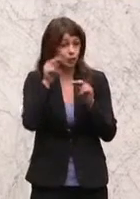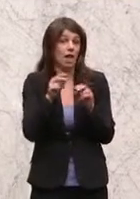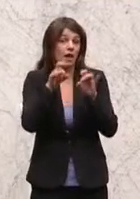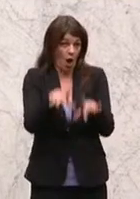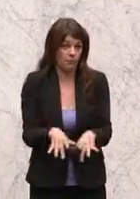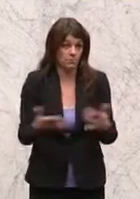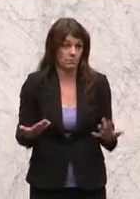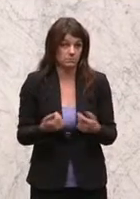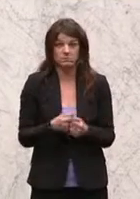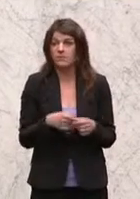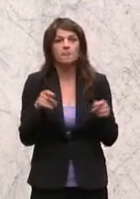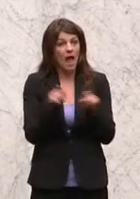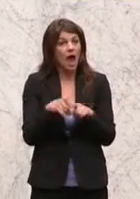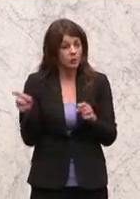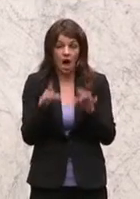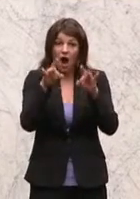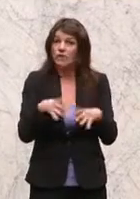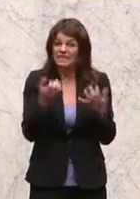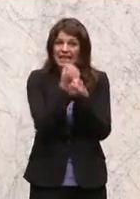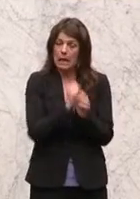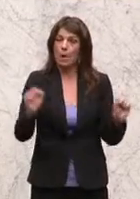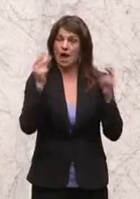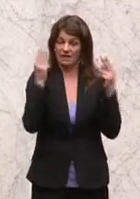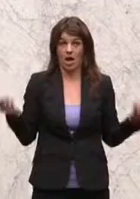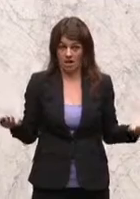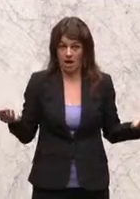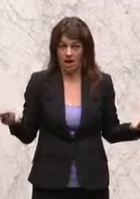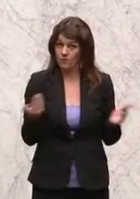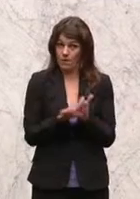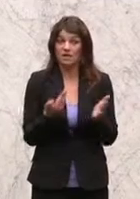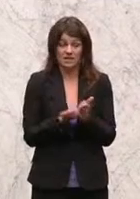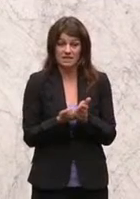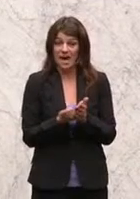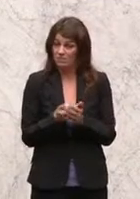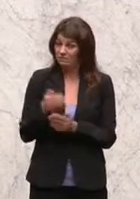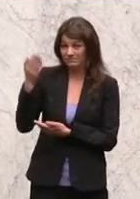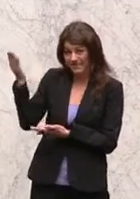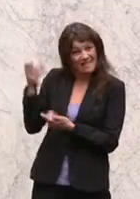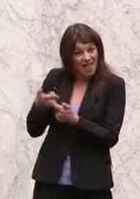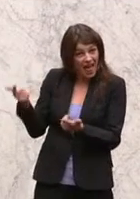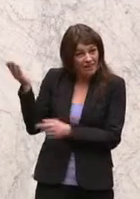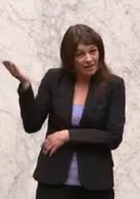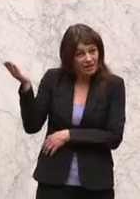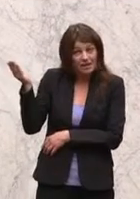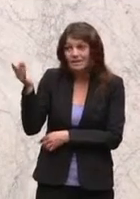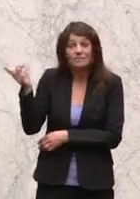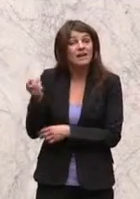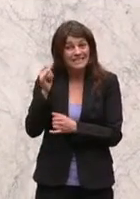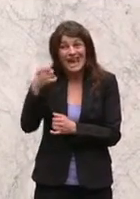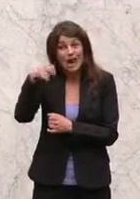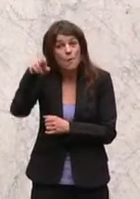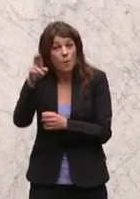Sie verabschiedet sich auch von den Demokratiewerten. Und das soll ein Land sein, das sich als EU